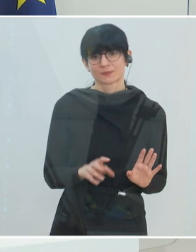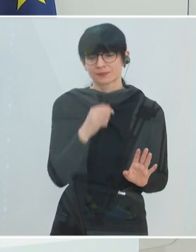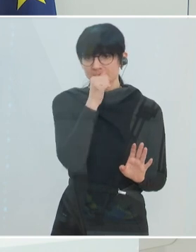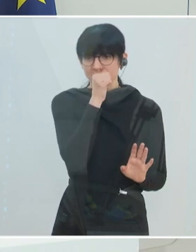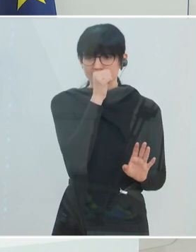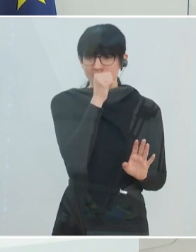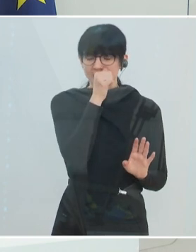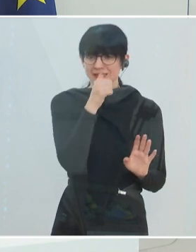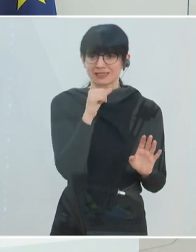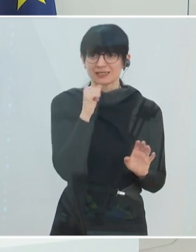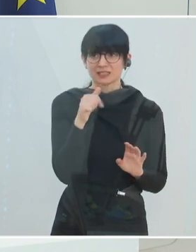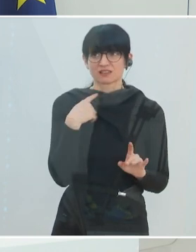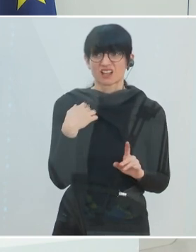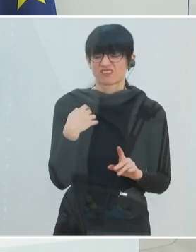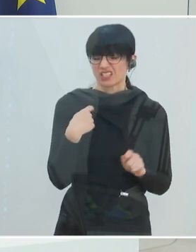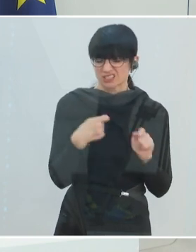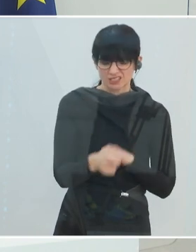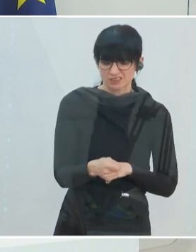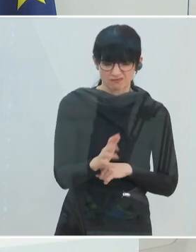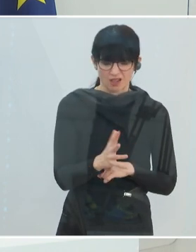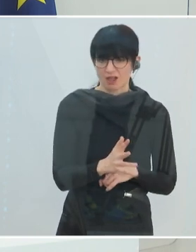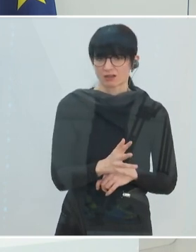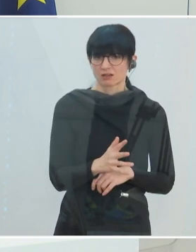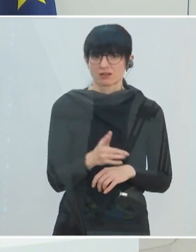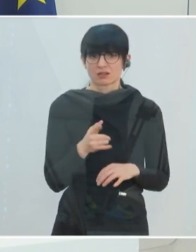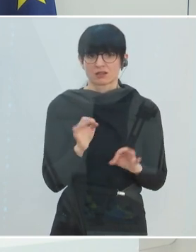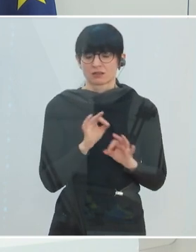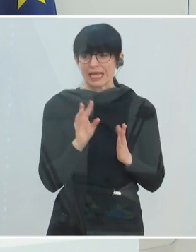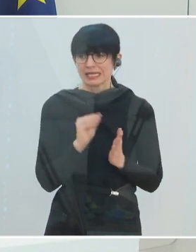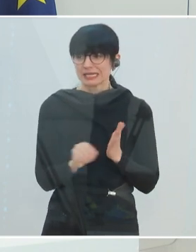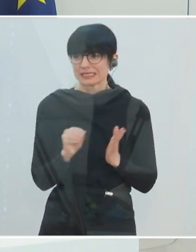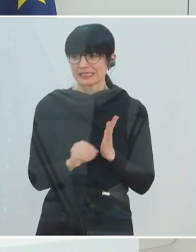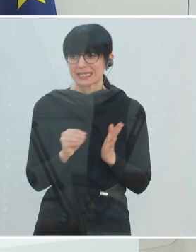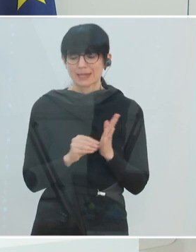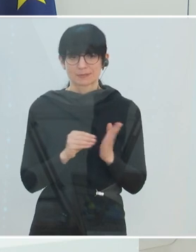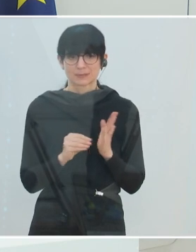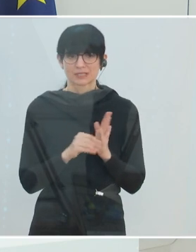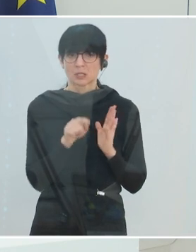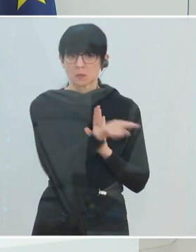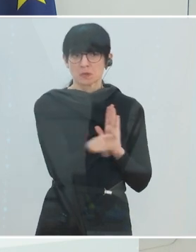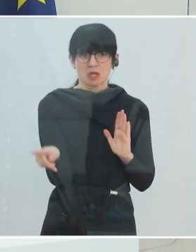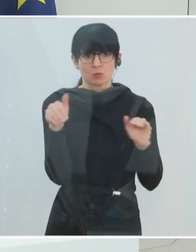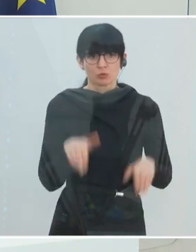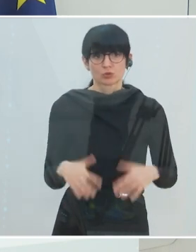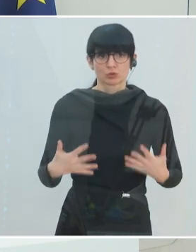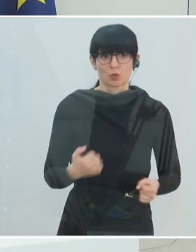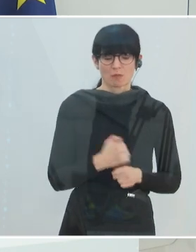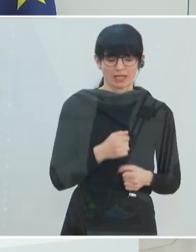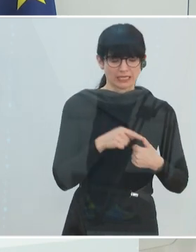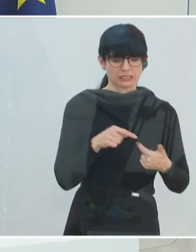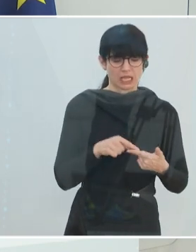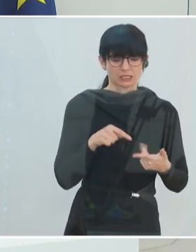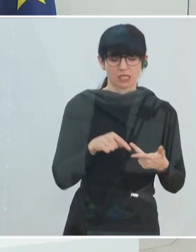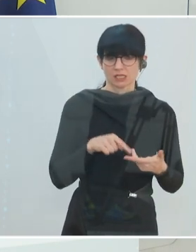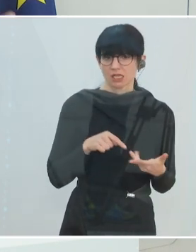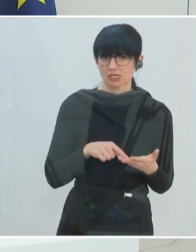Situation der Zwangsbedrückung kommen. Es geht also nicht darum, jetzt ein Rezept quasi der Bevölkerung zu geben, wenn du das, das, das,